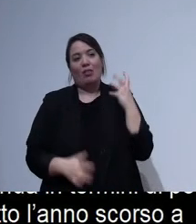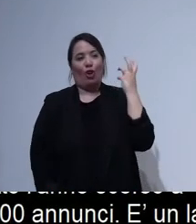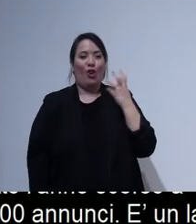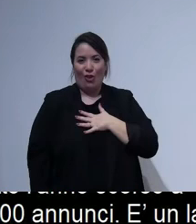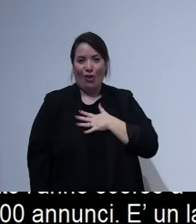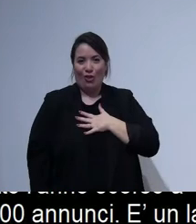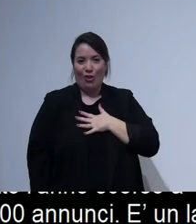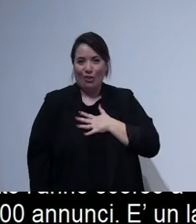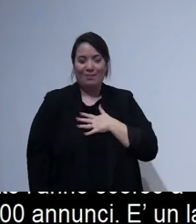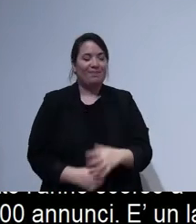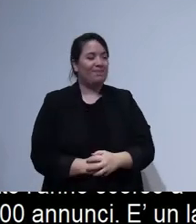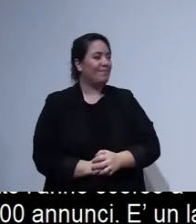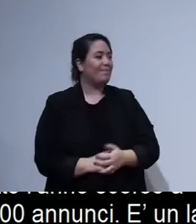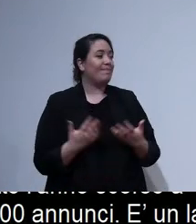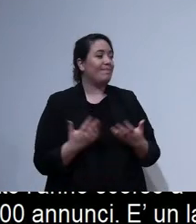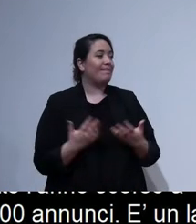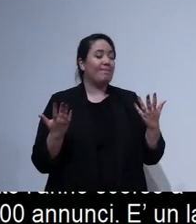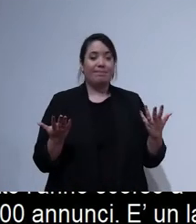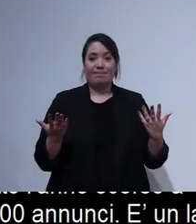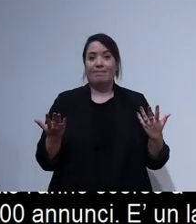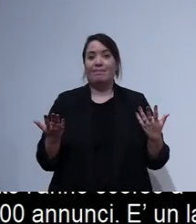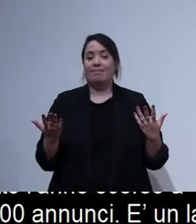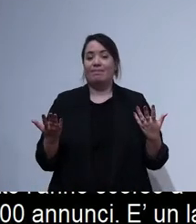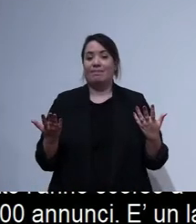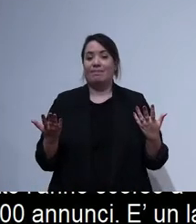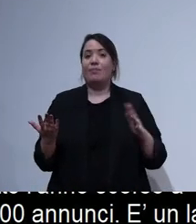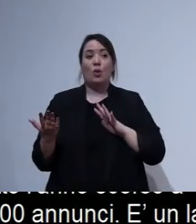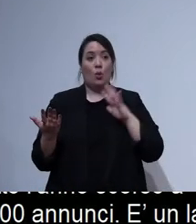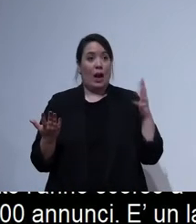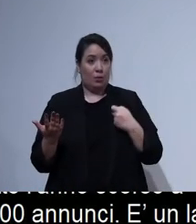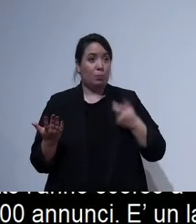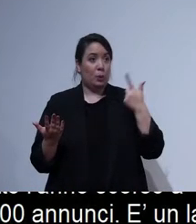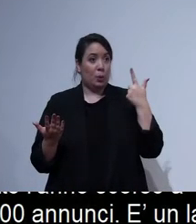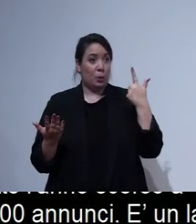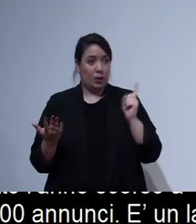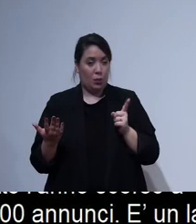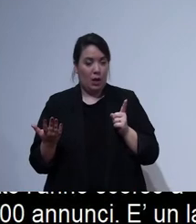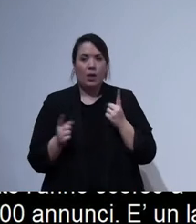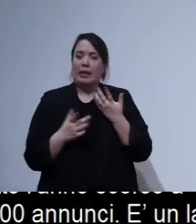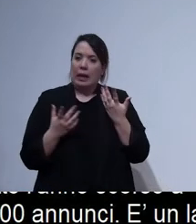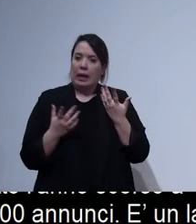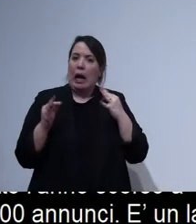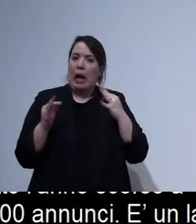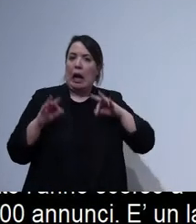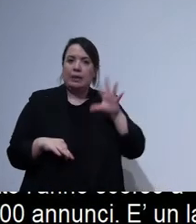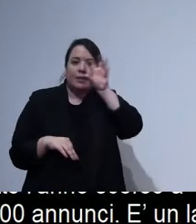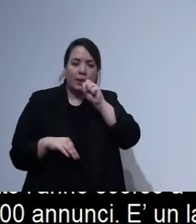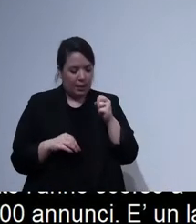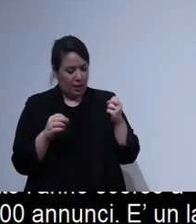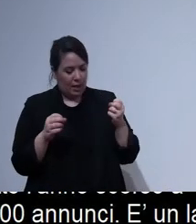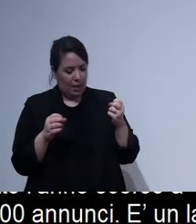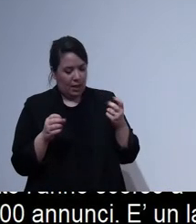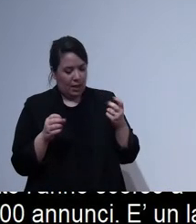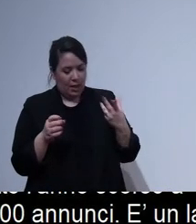Però un altro dei punti importanti è stato capire che occuparsi di accessibilità